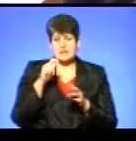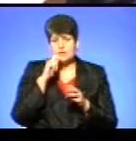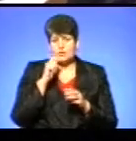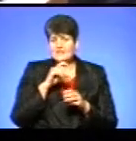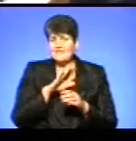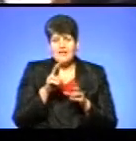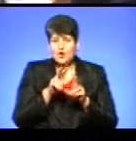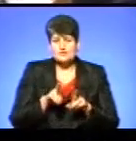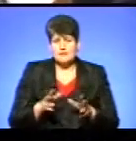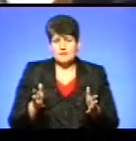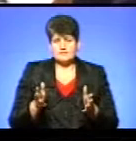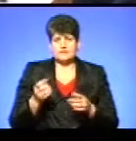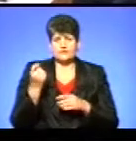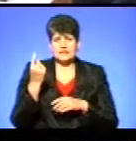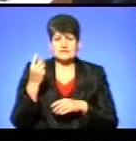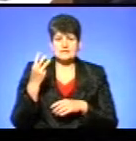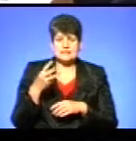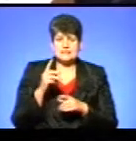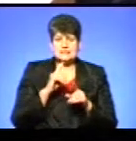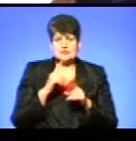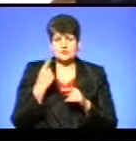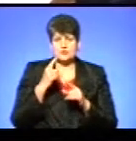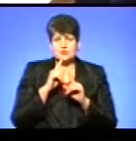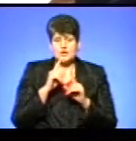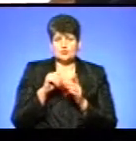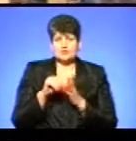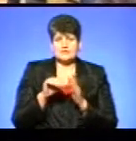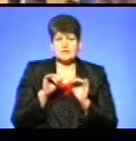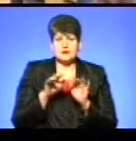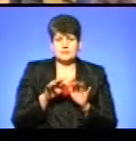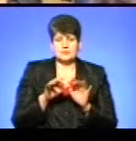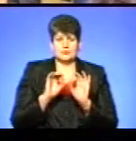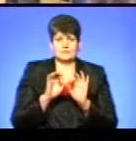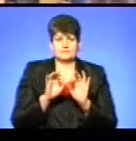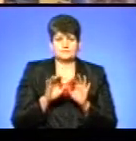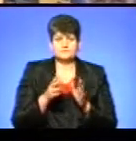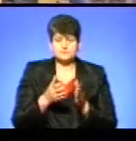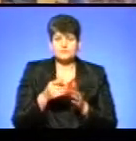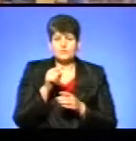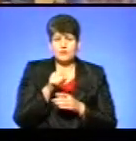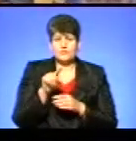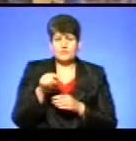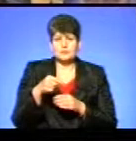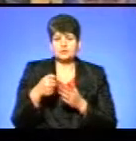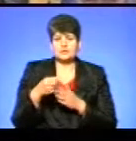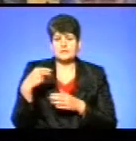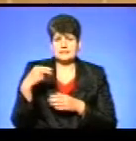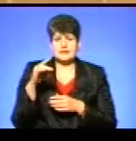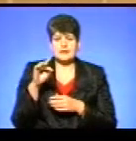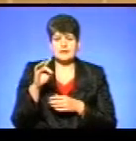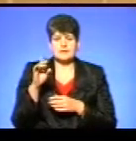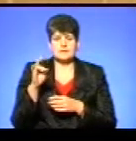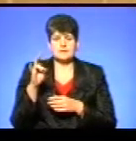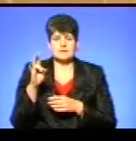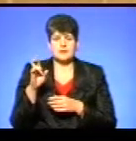Об 11.30 на сесії обласної ради учасники акції оприлюднюють звернення. У ньому вимога до президента та РНБО